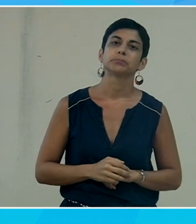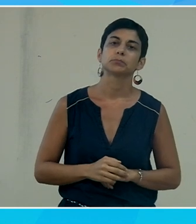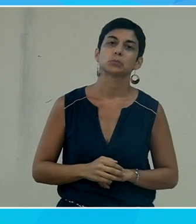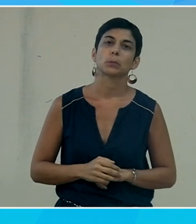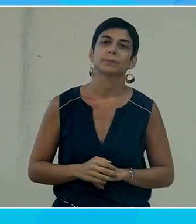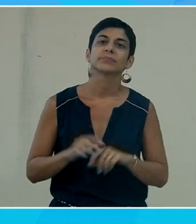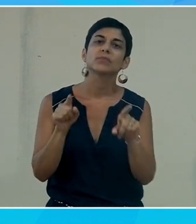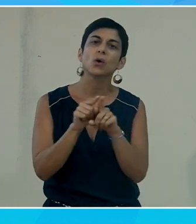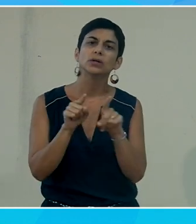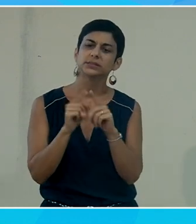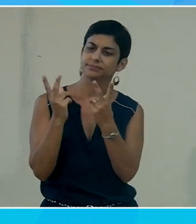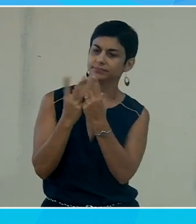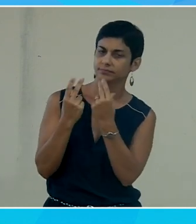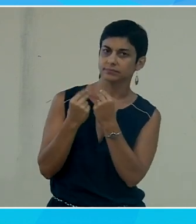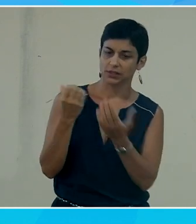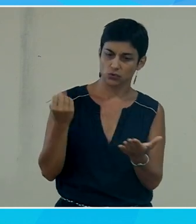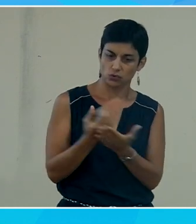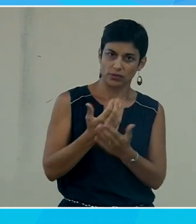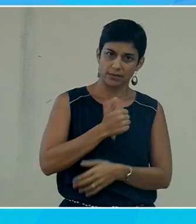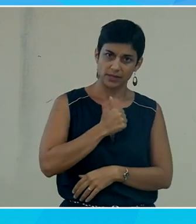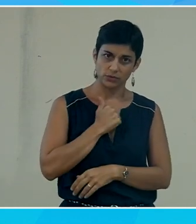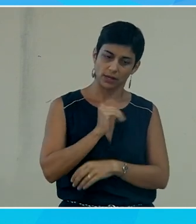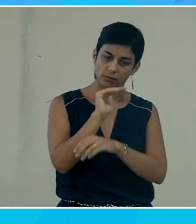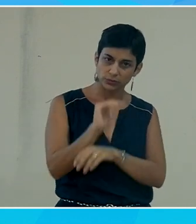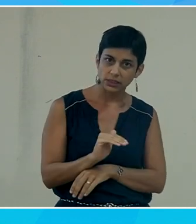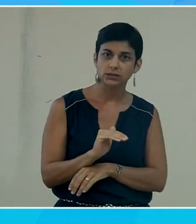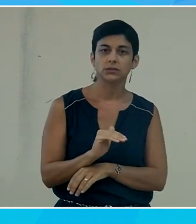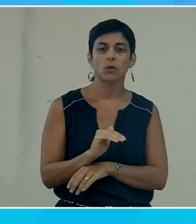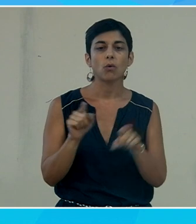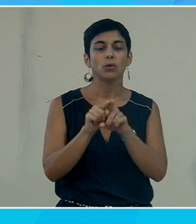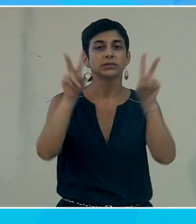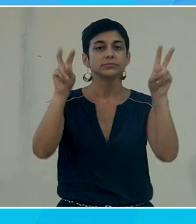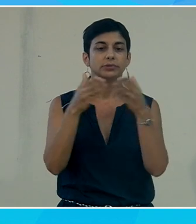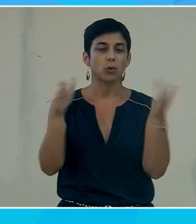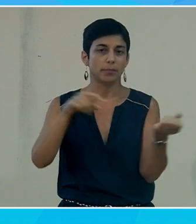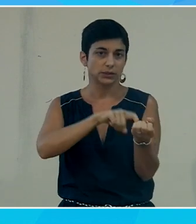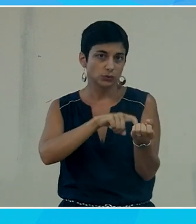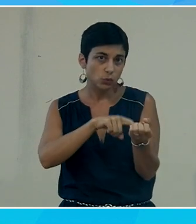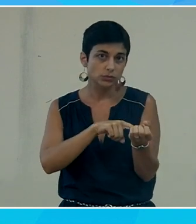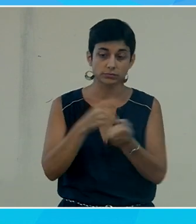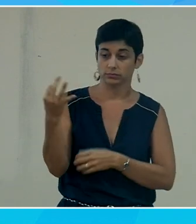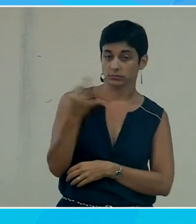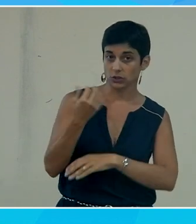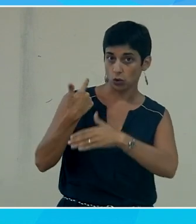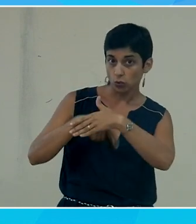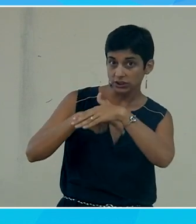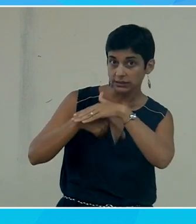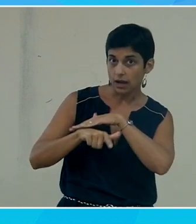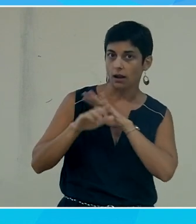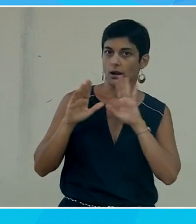vous avez également parlé de protection de données personnelles ou encore d'open source en précisant que vos logiciels restent propriétaires